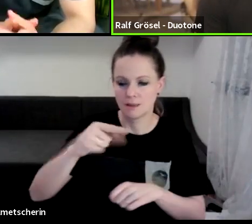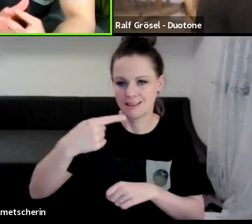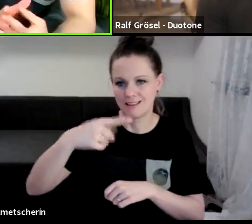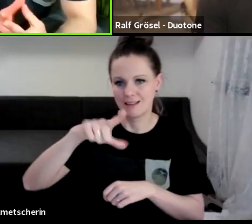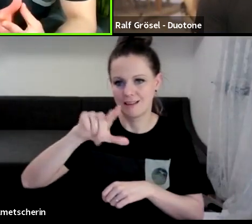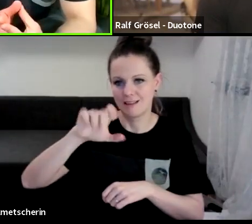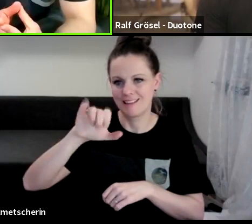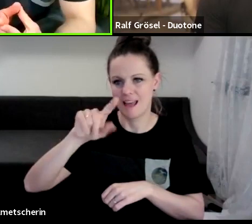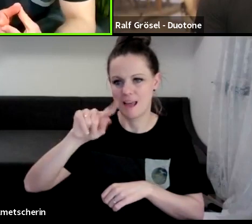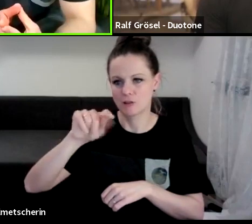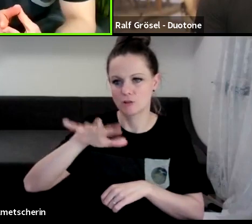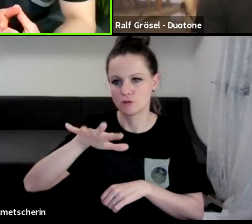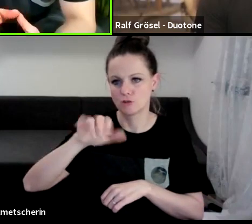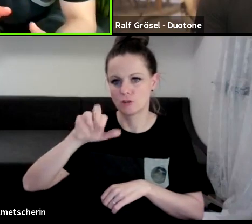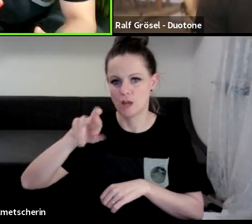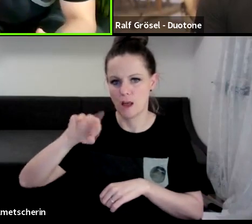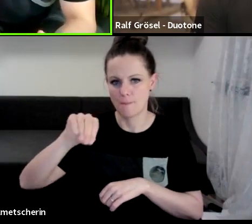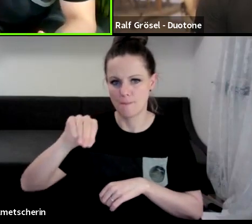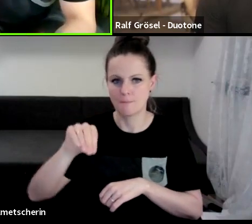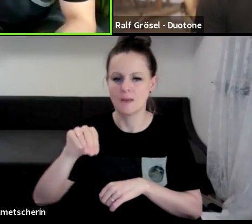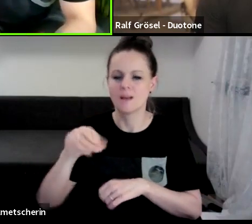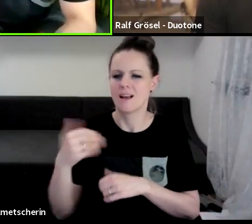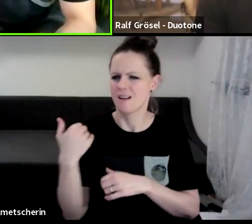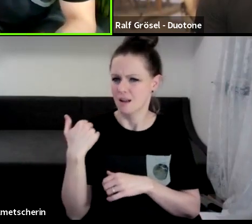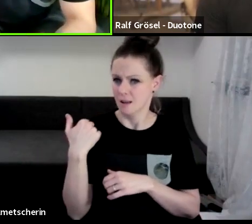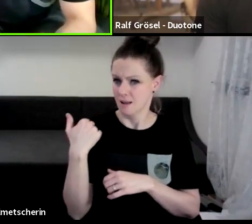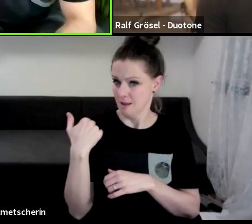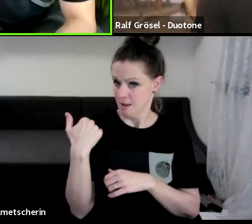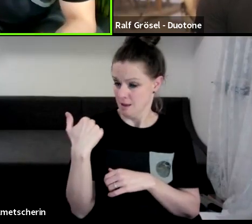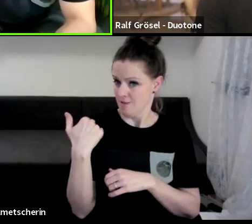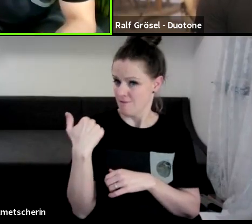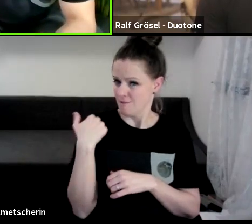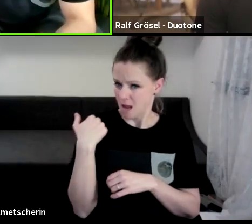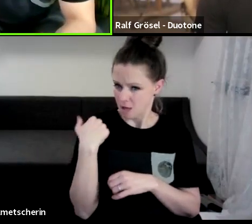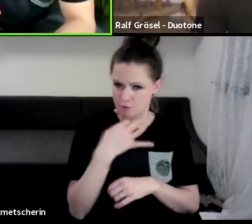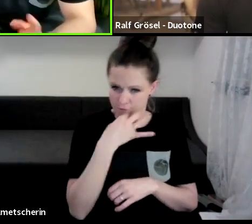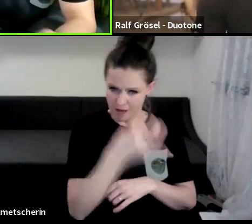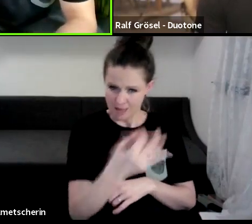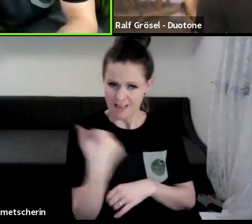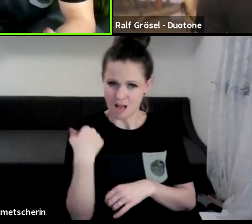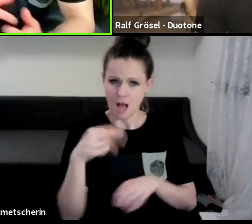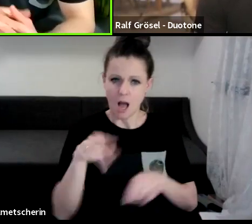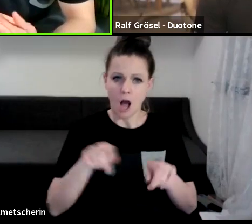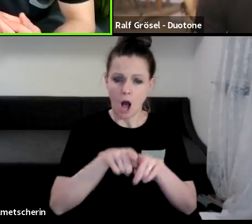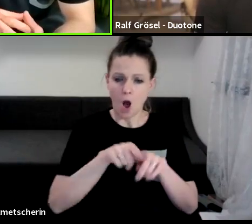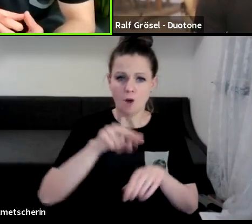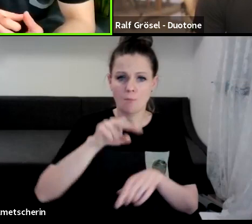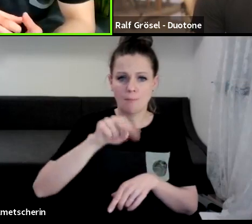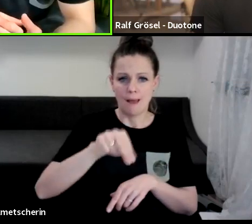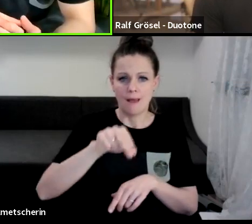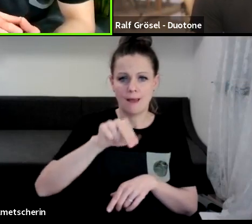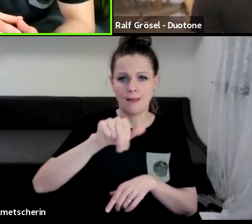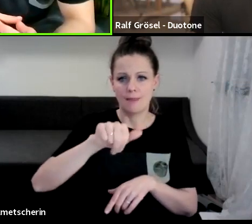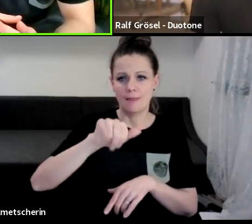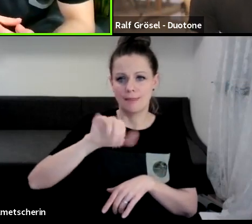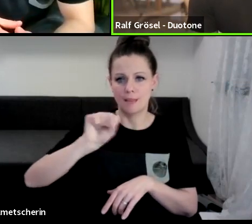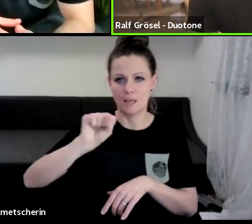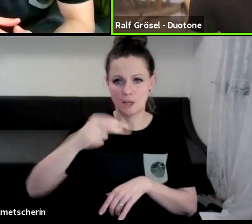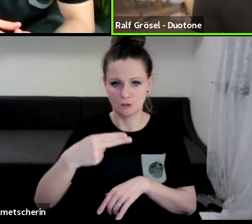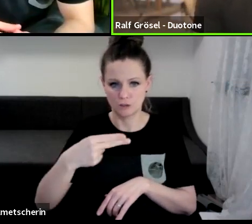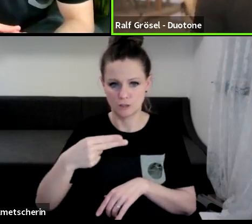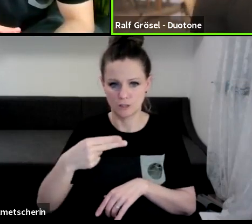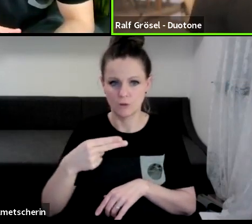Du warst dann, glaube ich, auch bei Nash. Und jetzt bist du dann seit 2008 bei Norv oder Du tun. Genau.